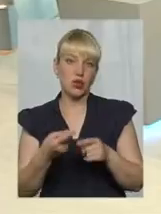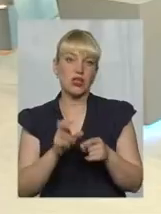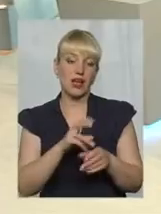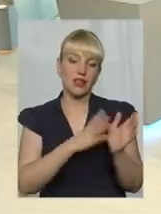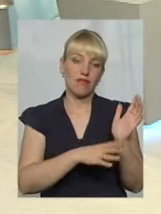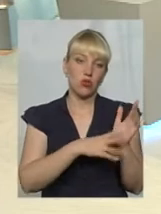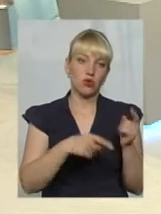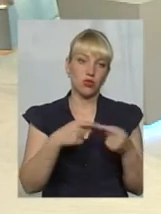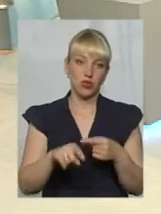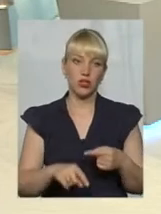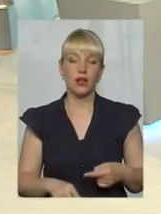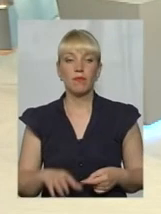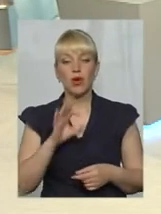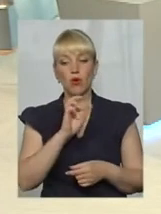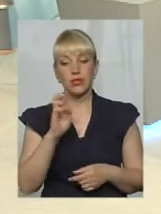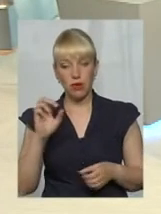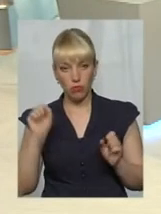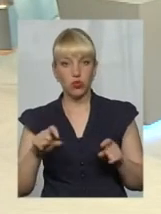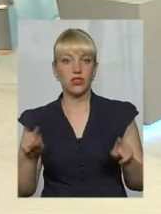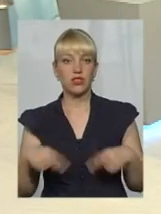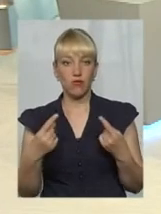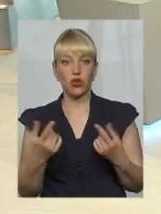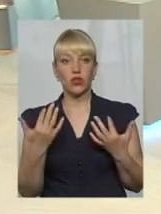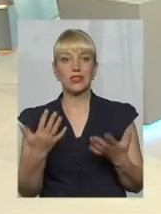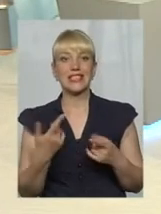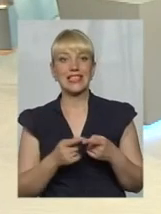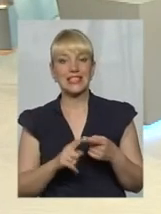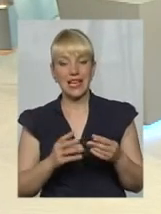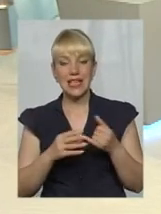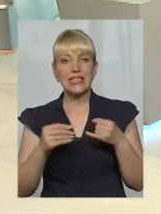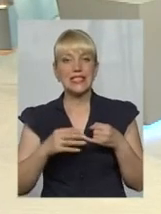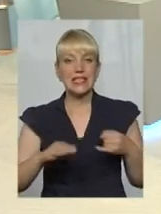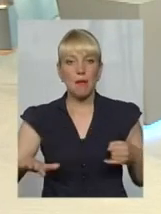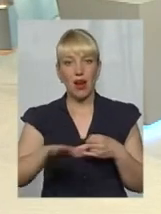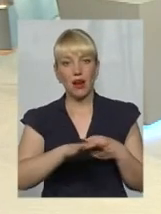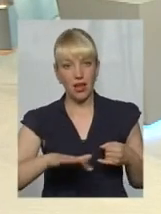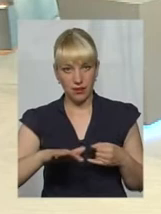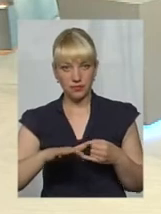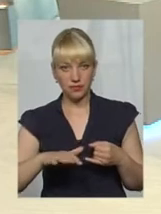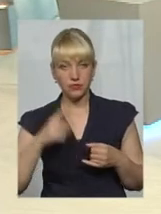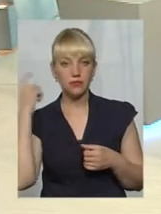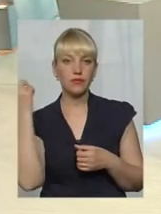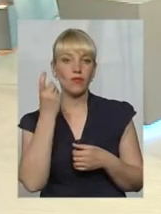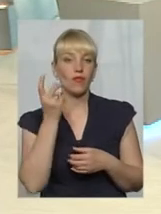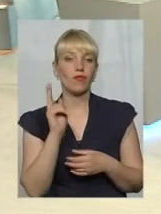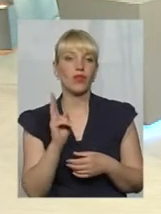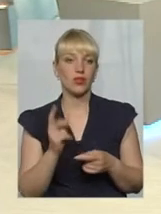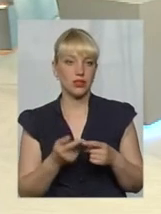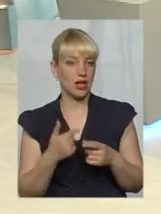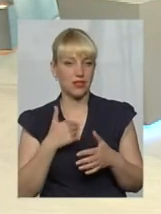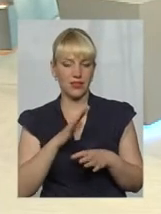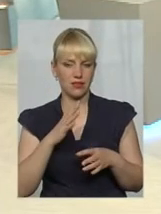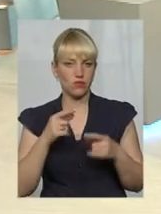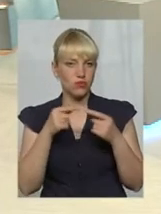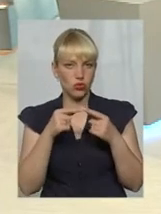інших. ОСБВ може створювати, безперечно, але оскільки земля належить, наскільки я розумію, я не є земельником,